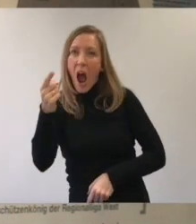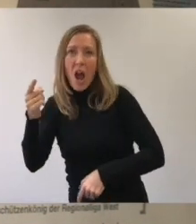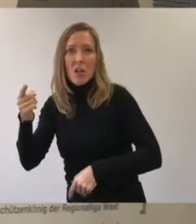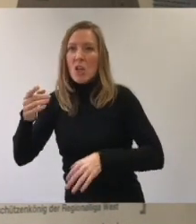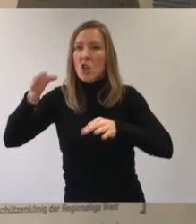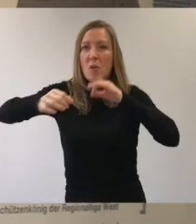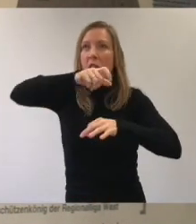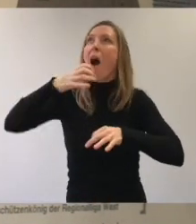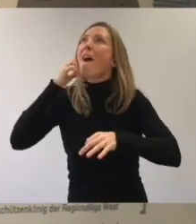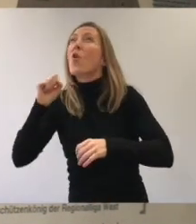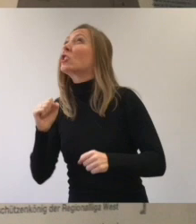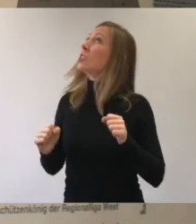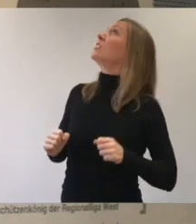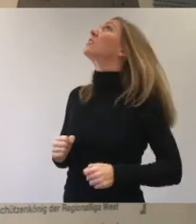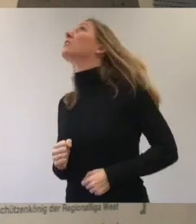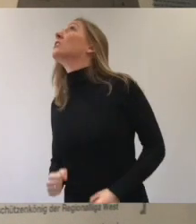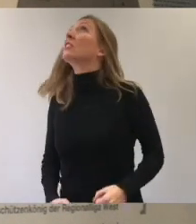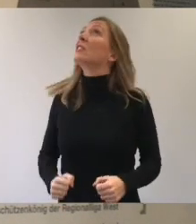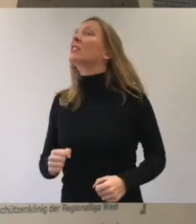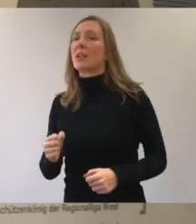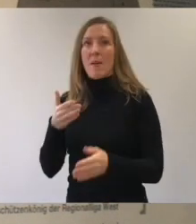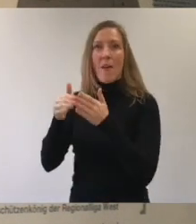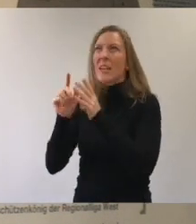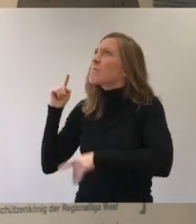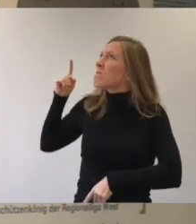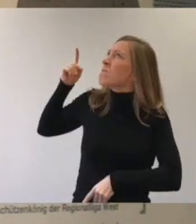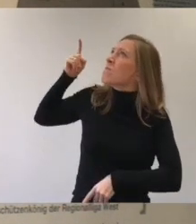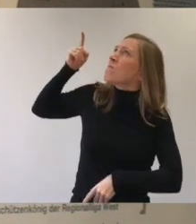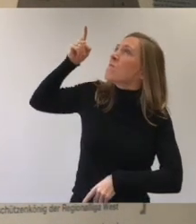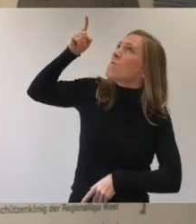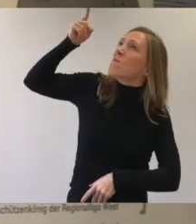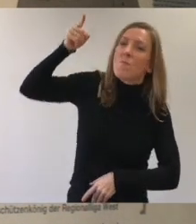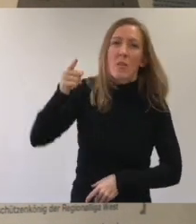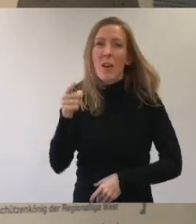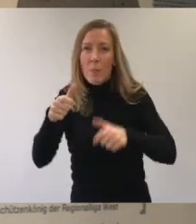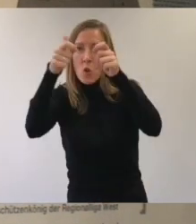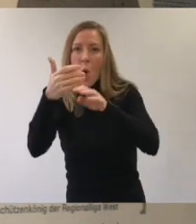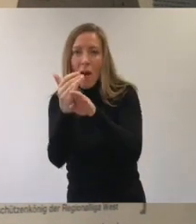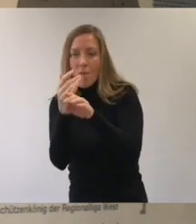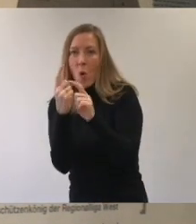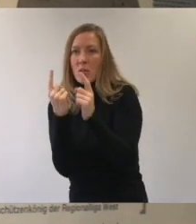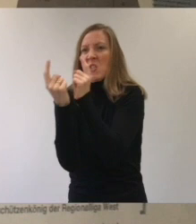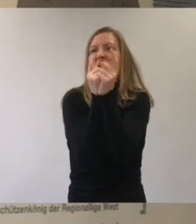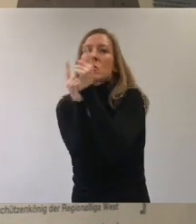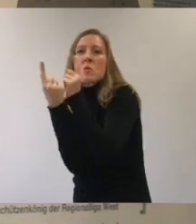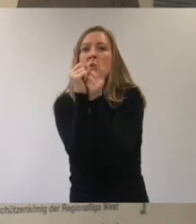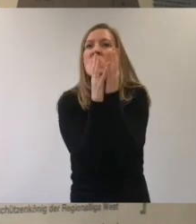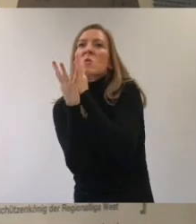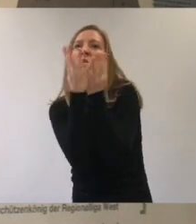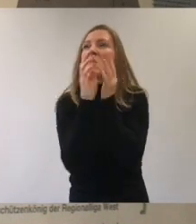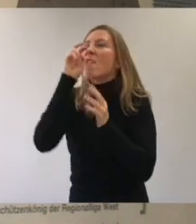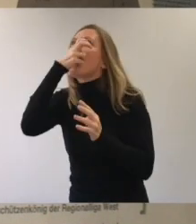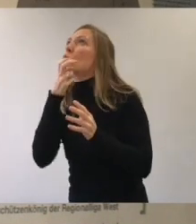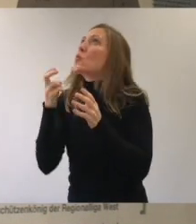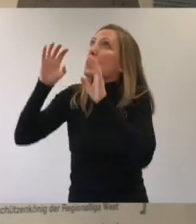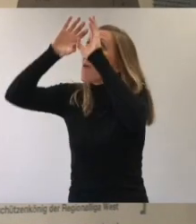Alle Spieler wollen an den Ball. Aber der Ball ist immer noch in der Luft. Die Spieler drängeln. Sie versuchen an die